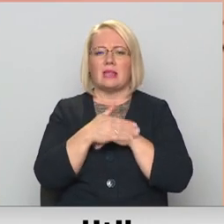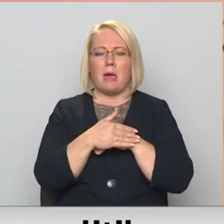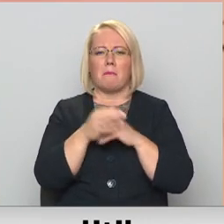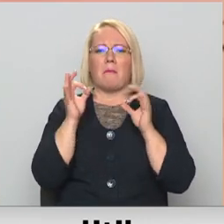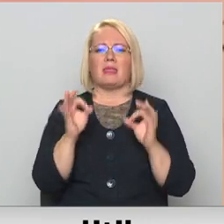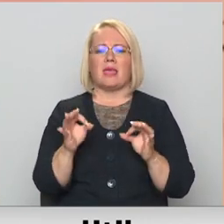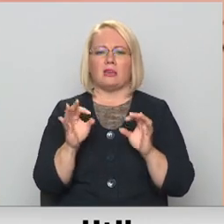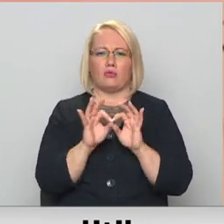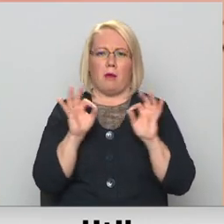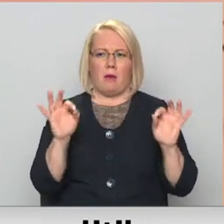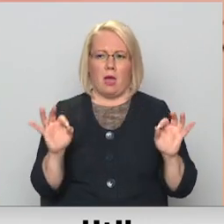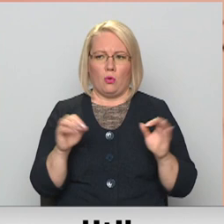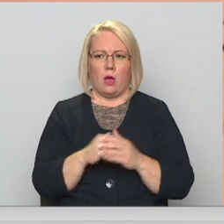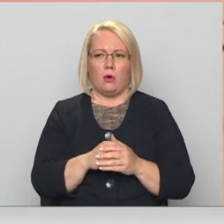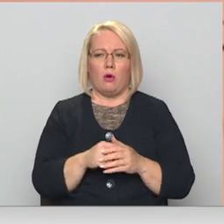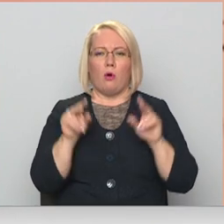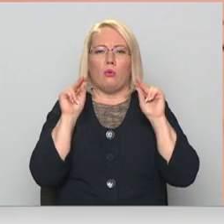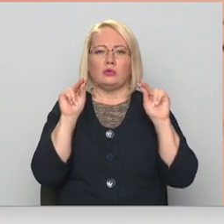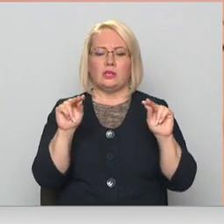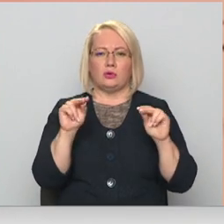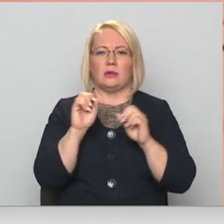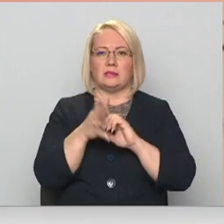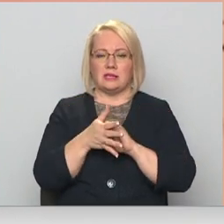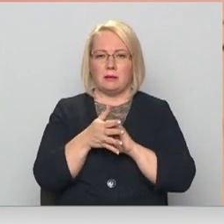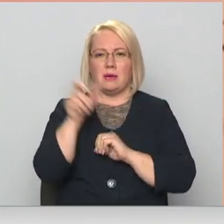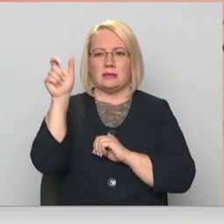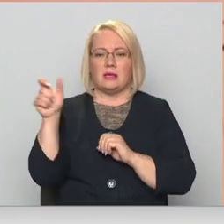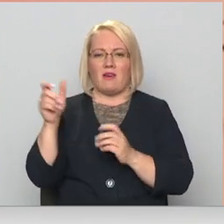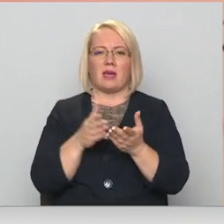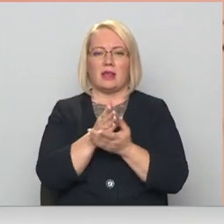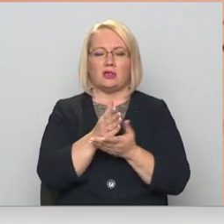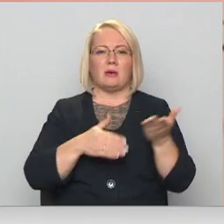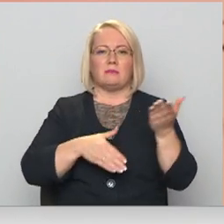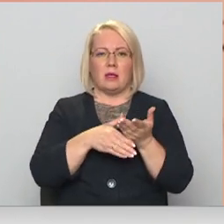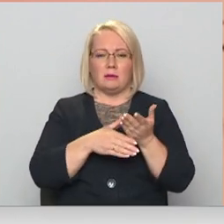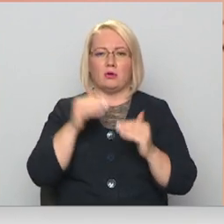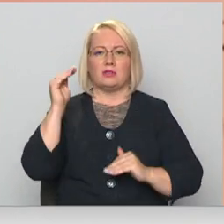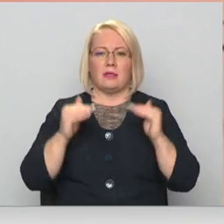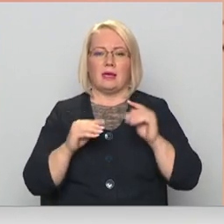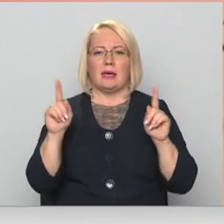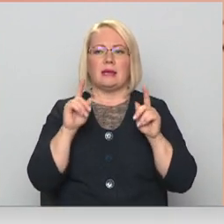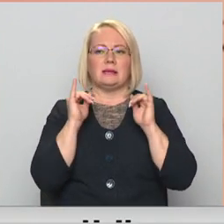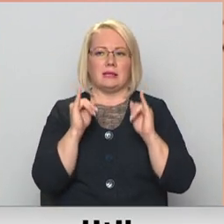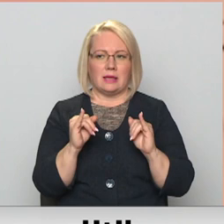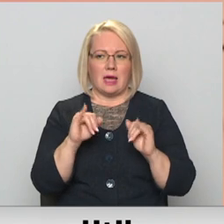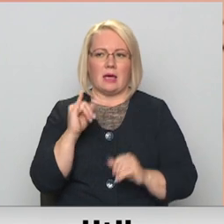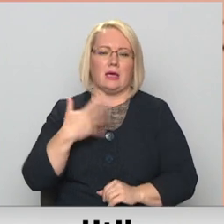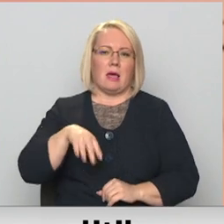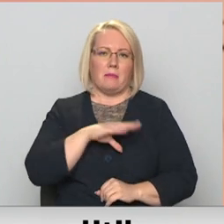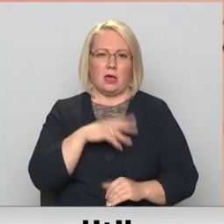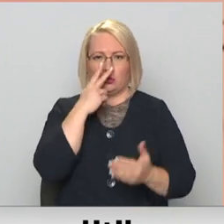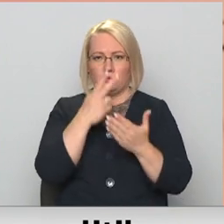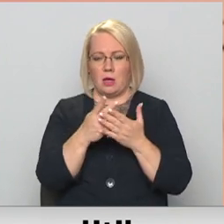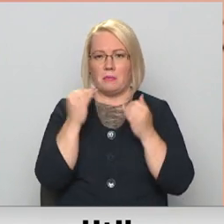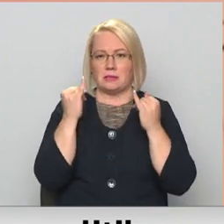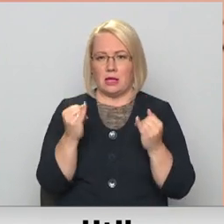Uzticoties sistēmai cilvēki vēršas pēc palīdzības un statistika ir sliktāka, ja mēs to uzskatām par